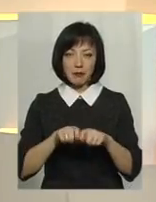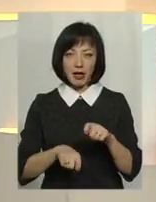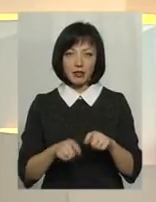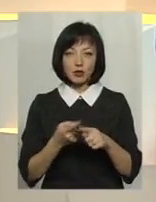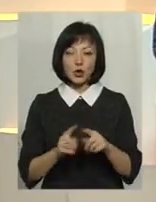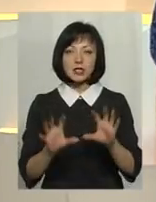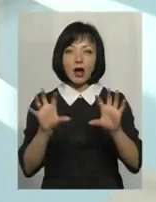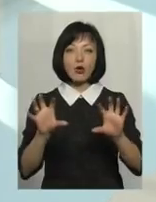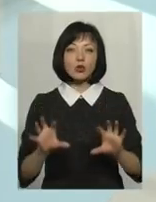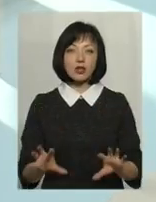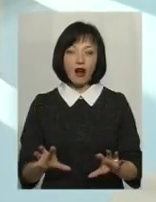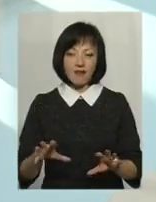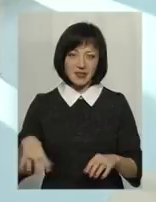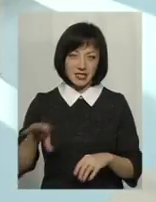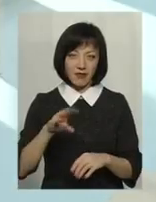у того законодавства?